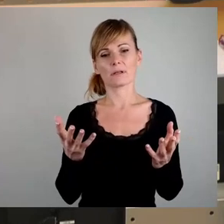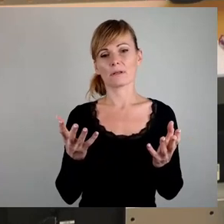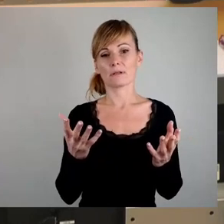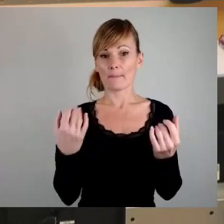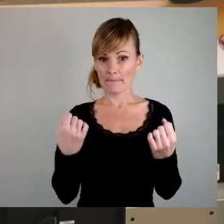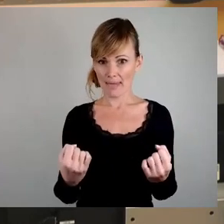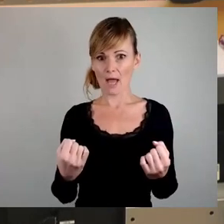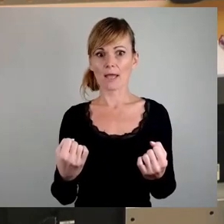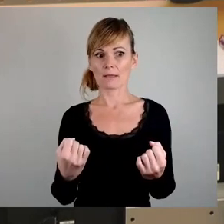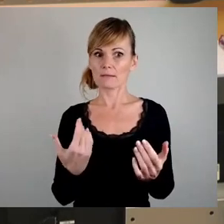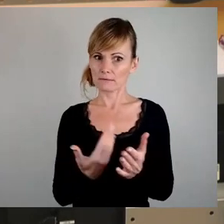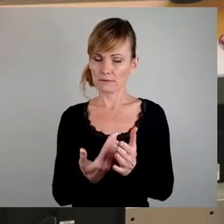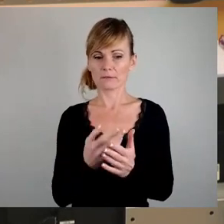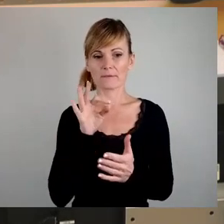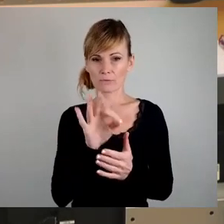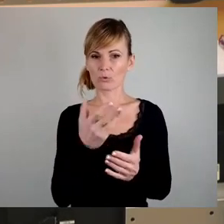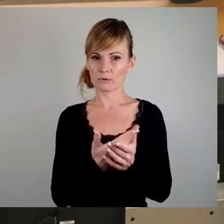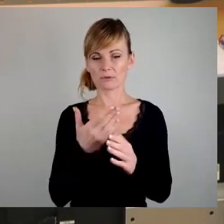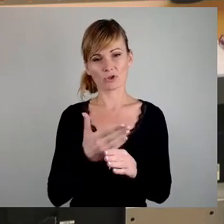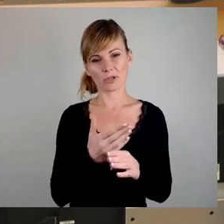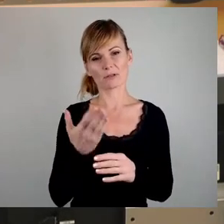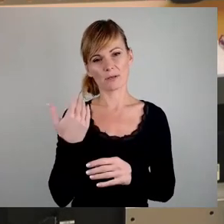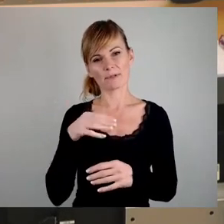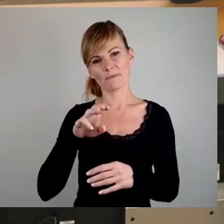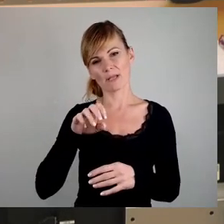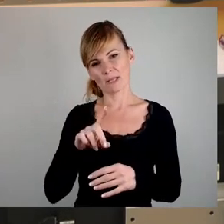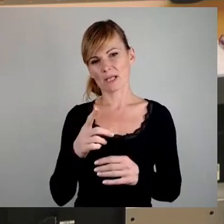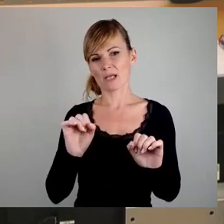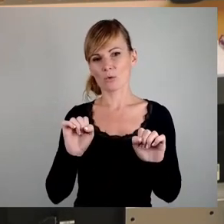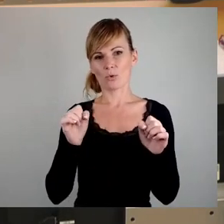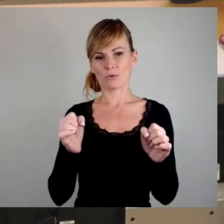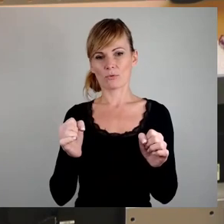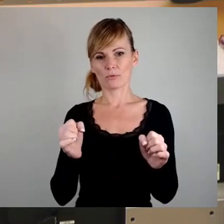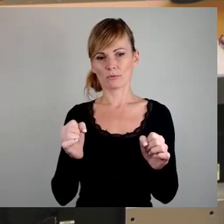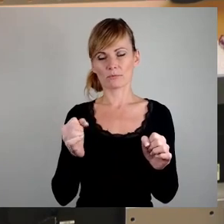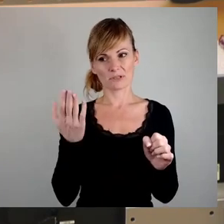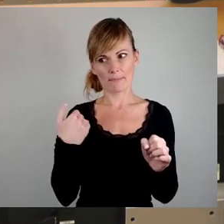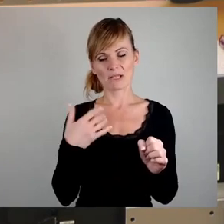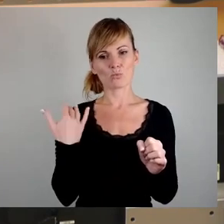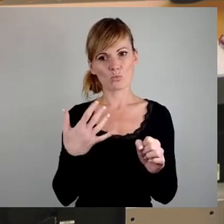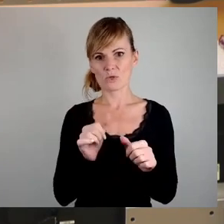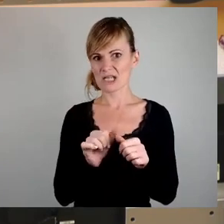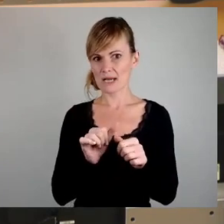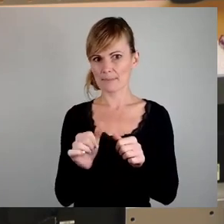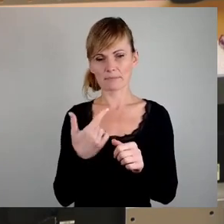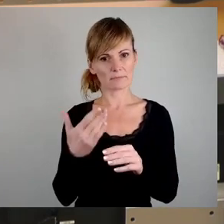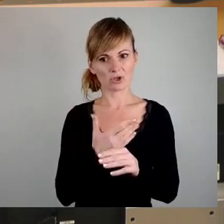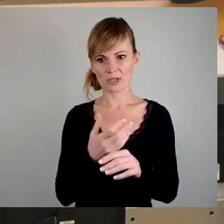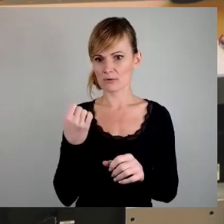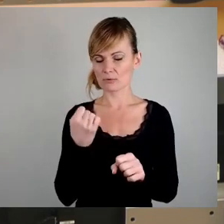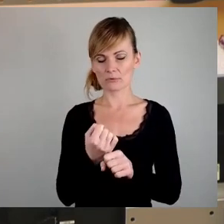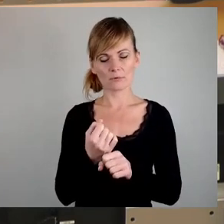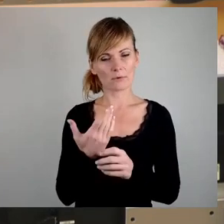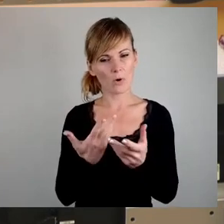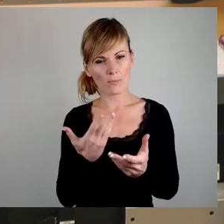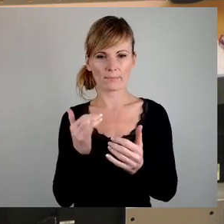machen, diese WID-Gründung damals, das stand spitz auf Knopp. Das war eine ganz, ganz haarscharfe Entscheidung hier im Stadtrat, dass es